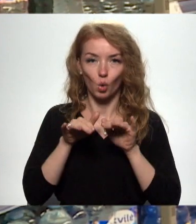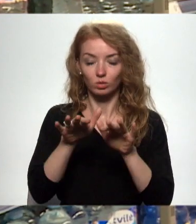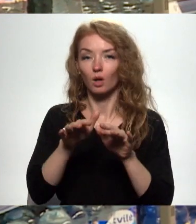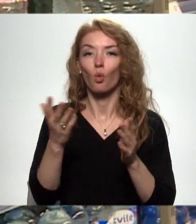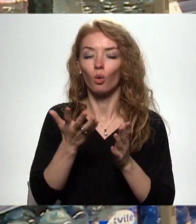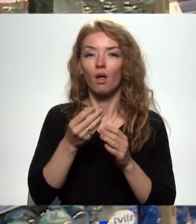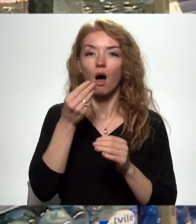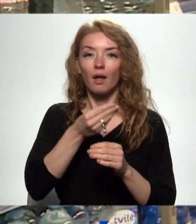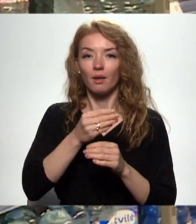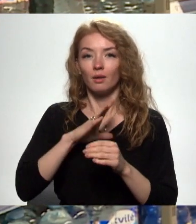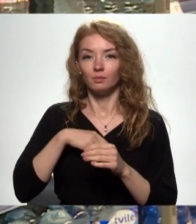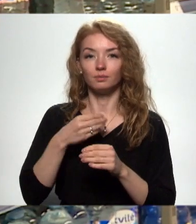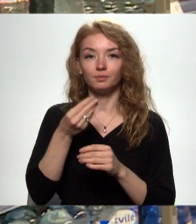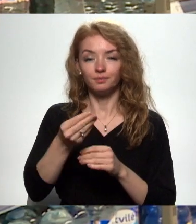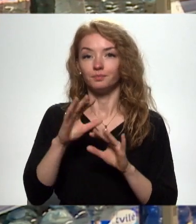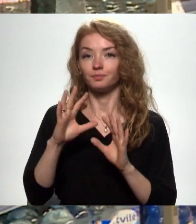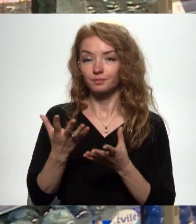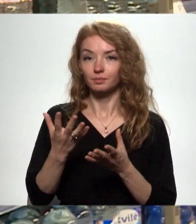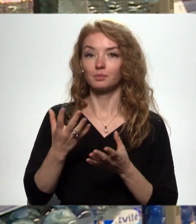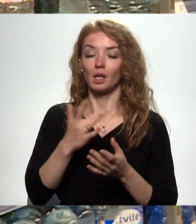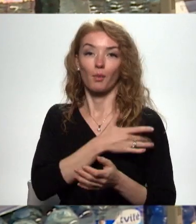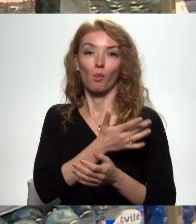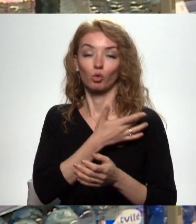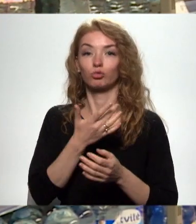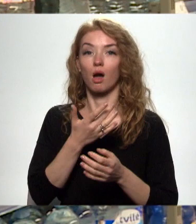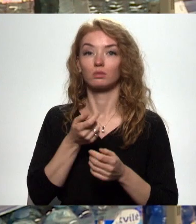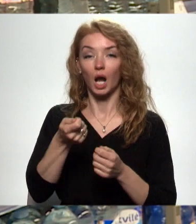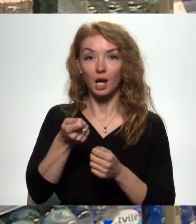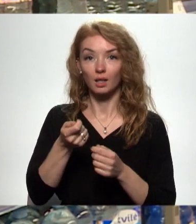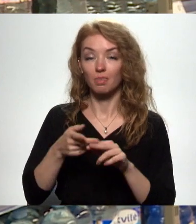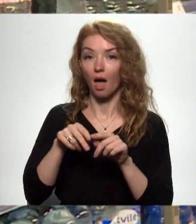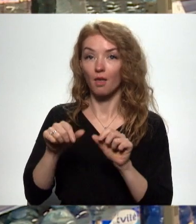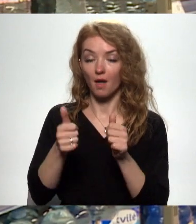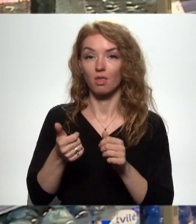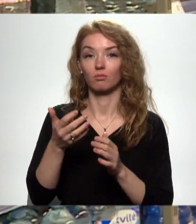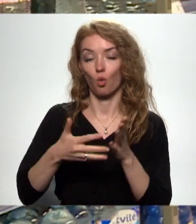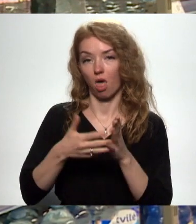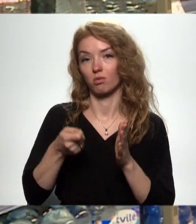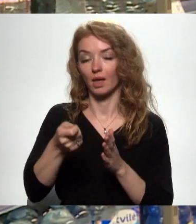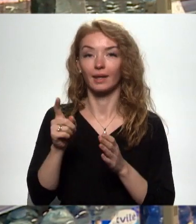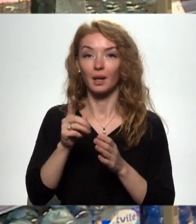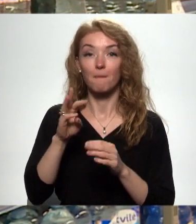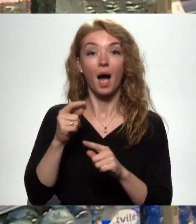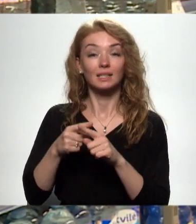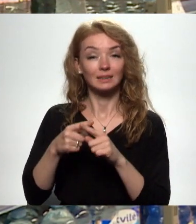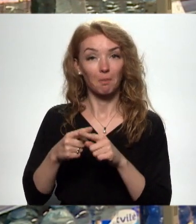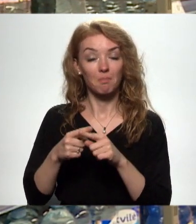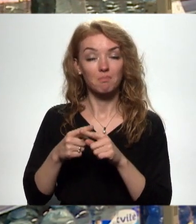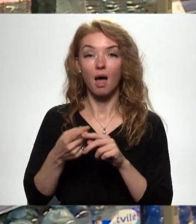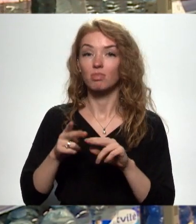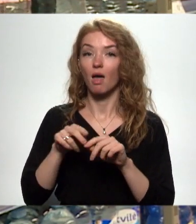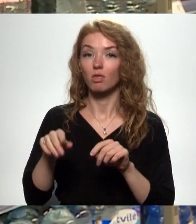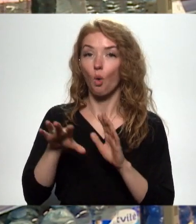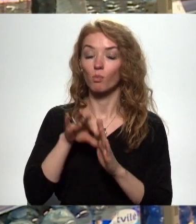Proti kura karta, pēc kuras ir jāpīkstina. Taču pašapkalpošanās kasēs šādi norēķināties ir iespējams. Maksimatīklā gan